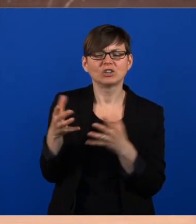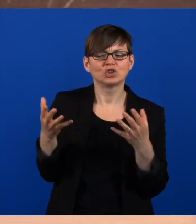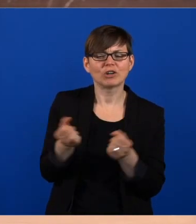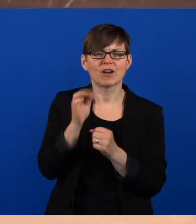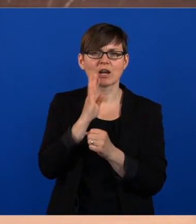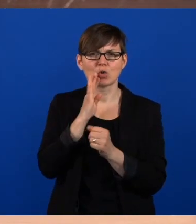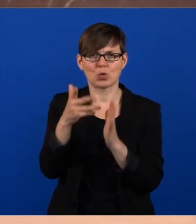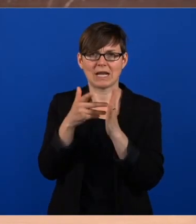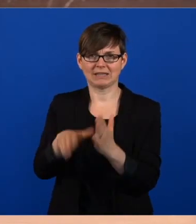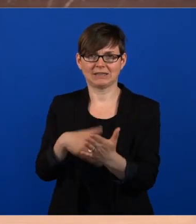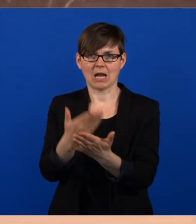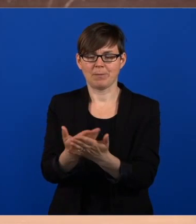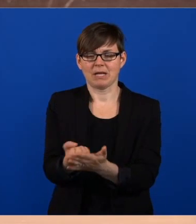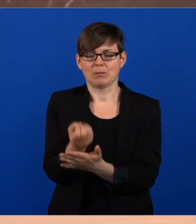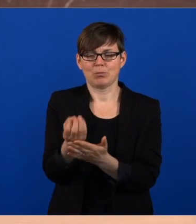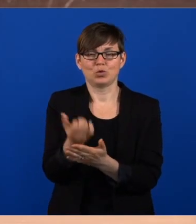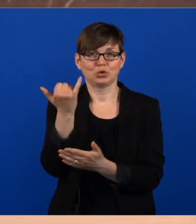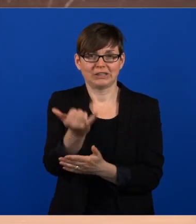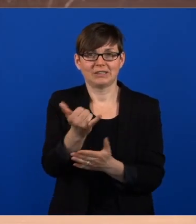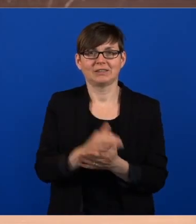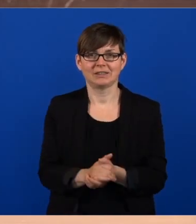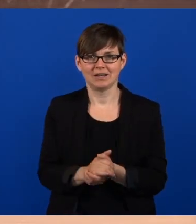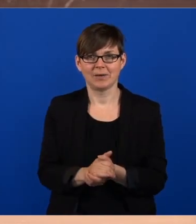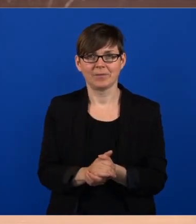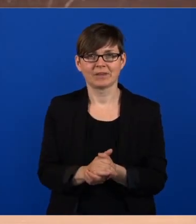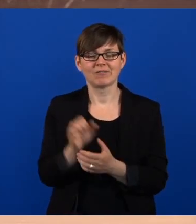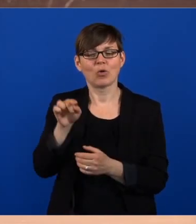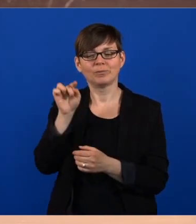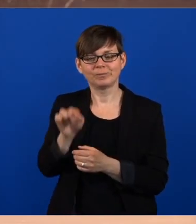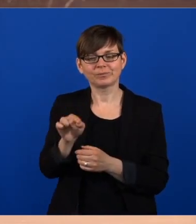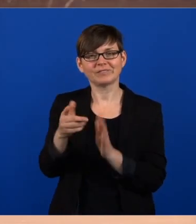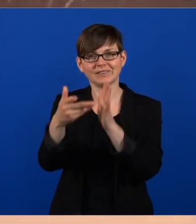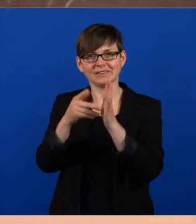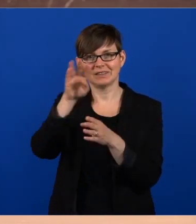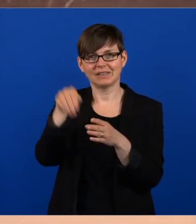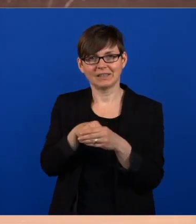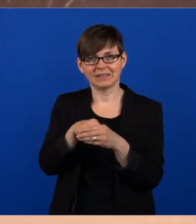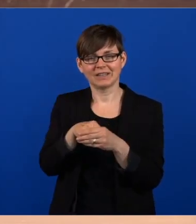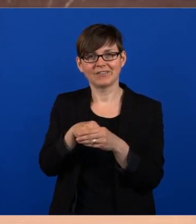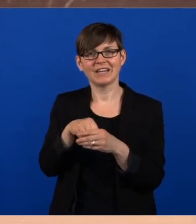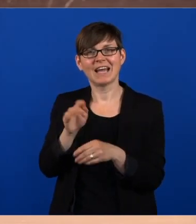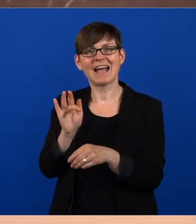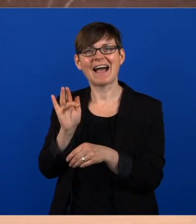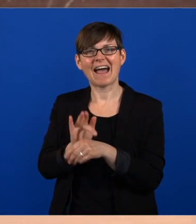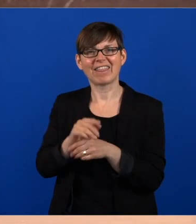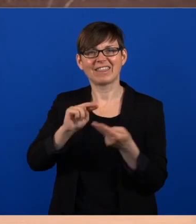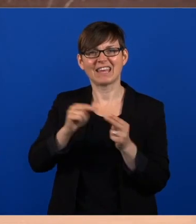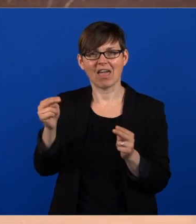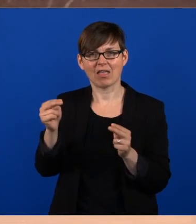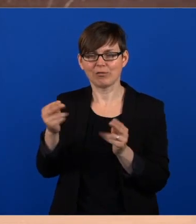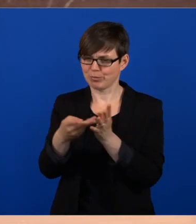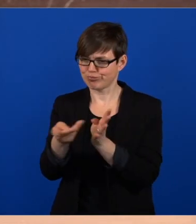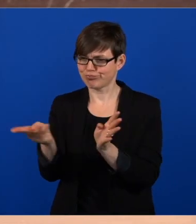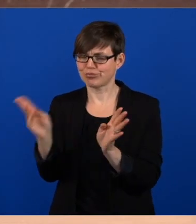kann. Es geht ja darum, dass in diesen Tests rekombinante Antigene angeboten werden, also solche, die man im großen Maßstab herstellen kann.